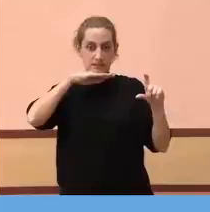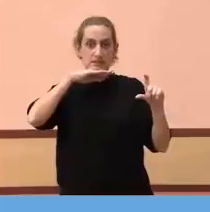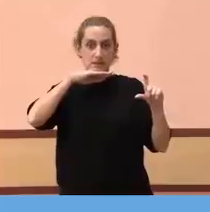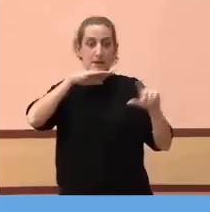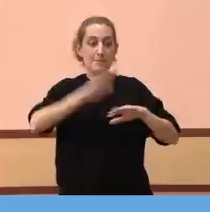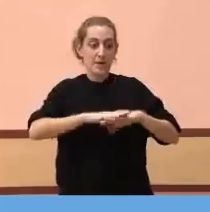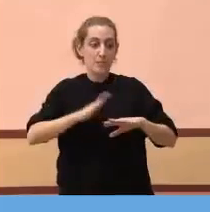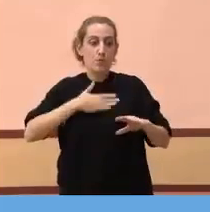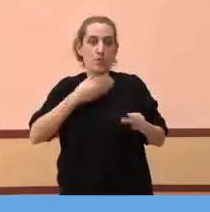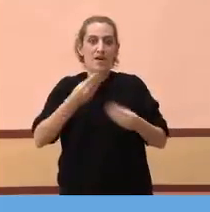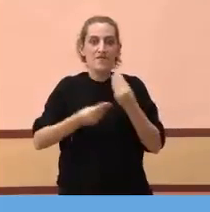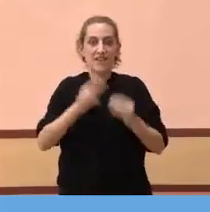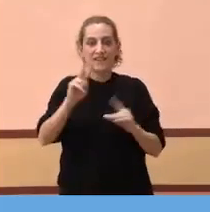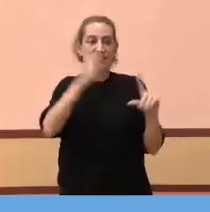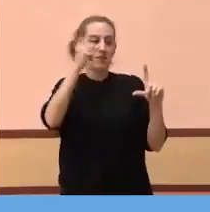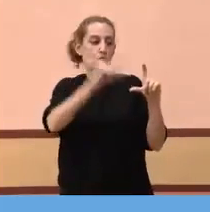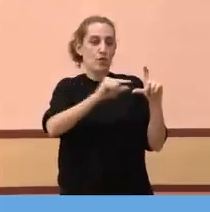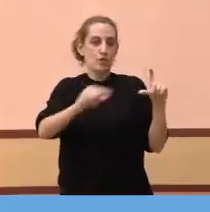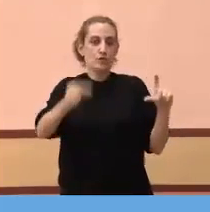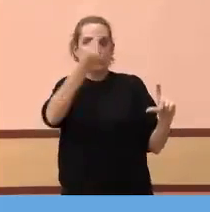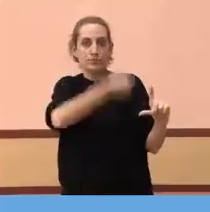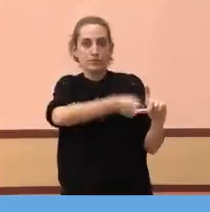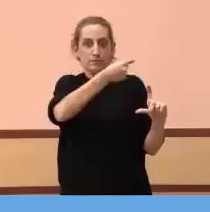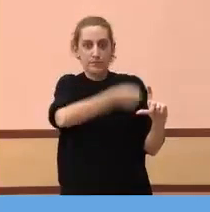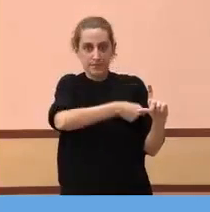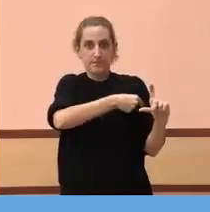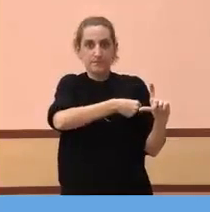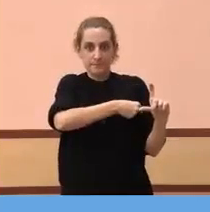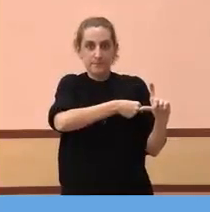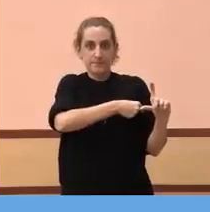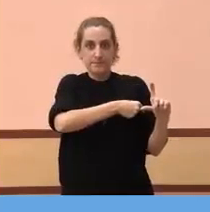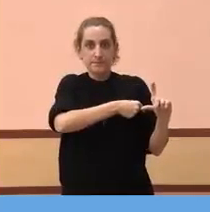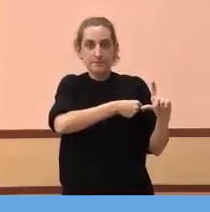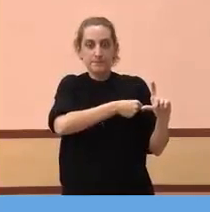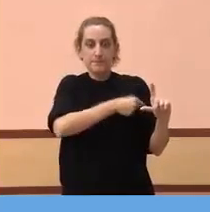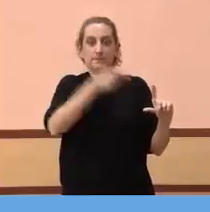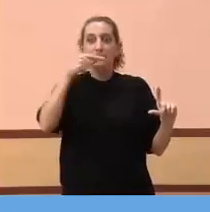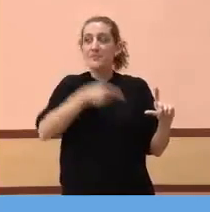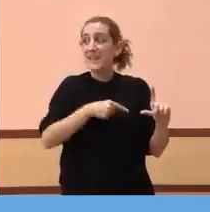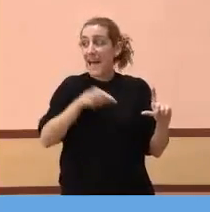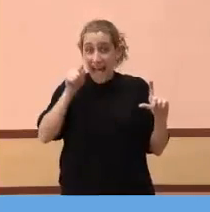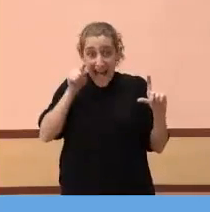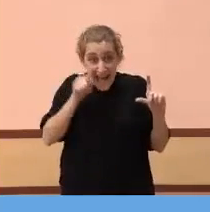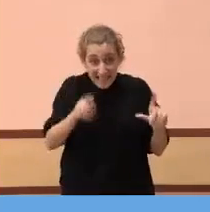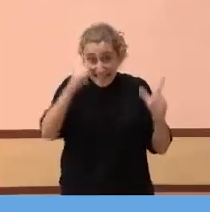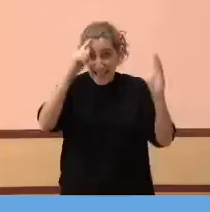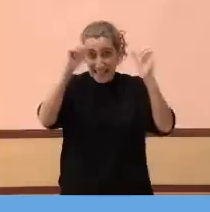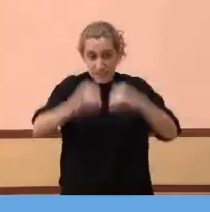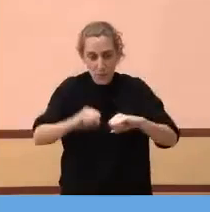recordatori de la vacuna, i, per tant, també un recordatori d'aquesta immunitat. Aquesta és una decisió que és crucial.